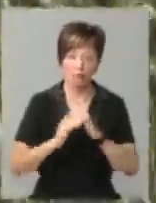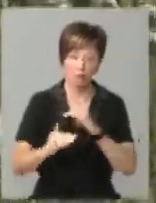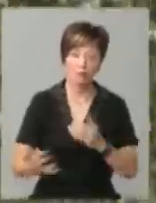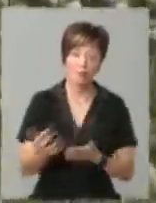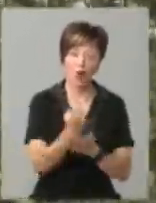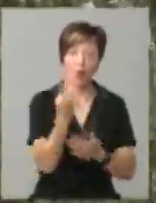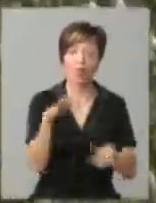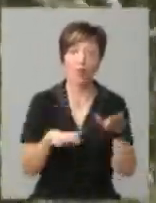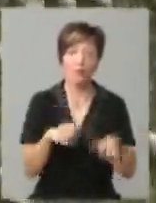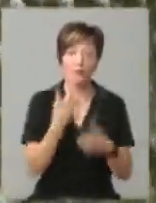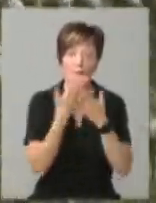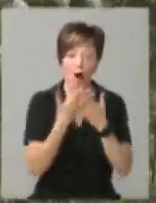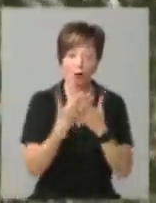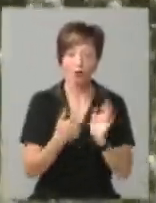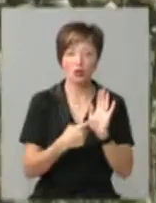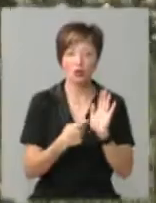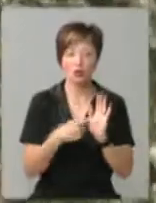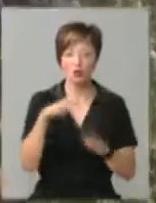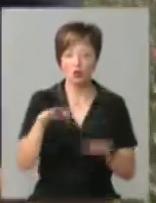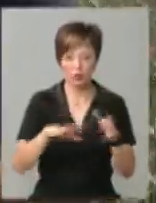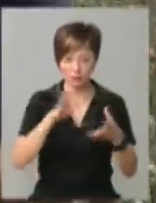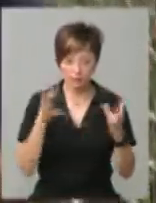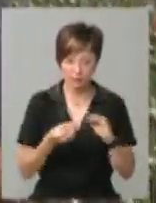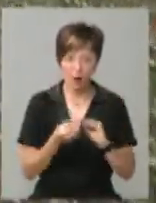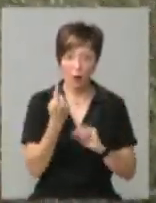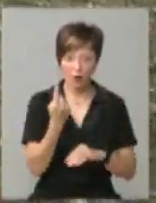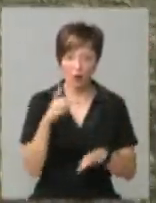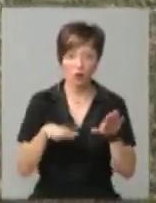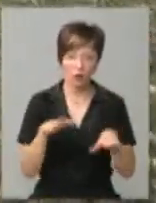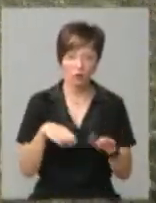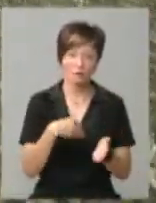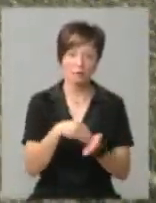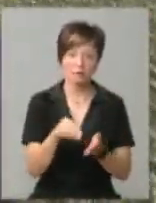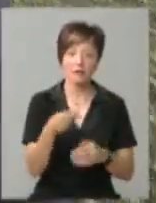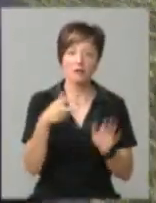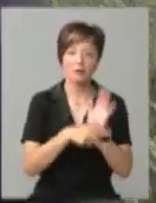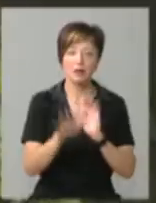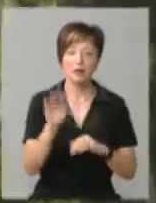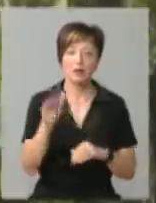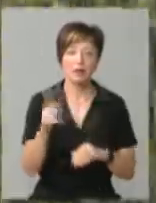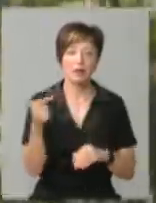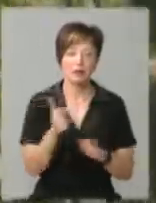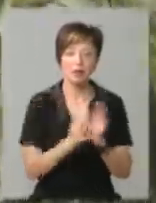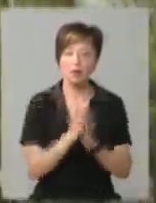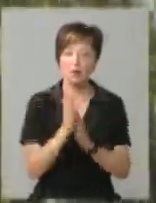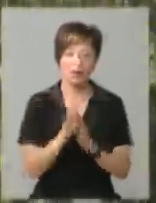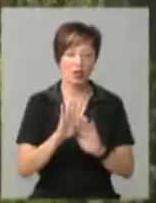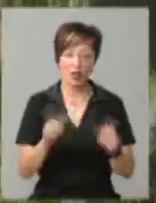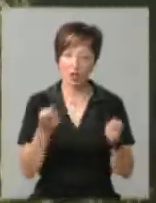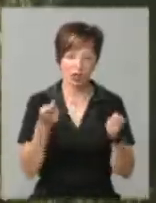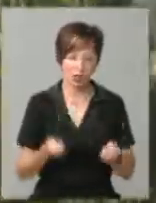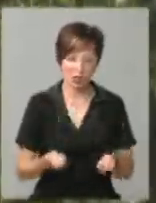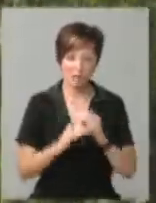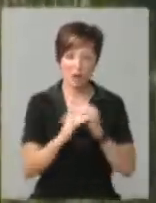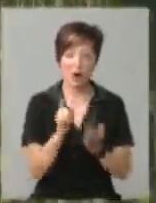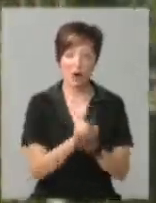тонну маку, і це в загальному 600 тонн. Головний агроном каже, за тонну маку покупці правлять 85 тисяч гривень та його вирощування не дешеве. Поля мають